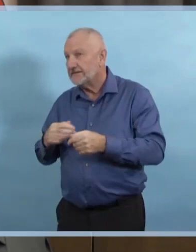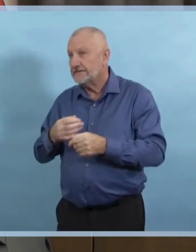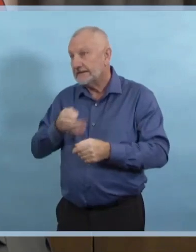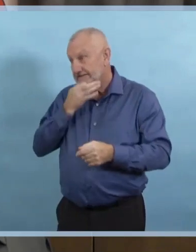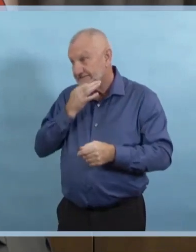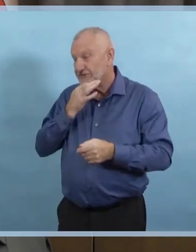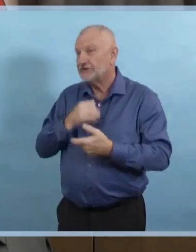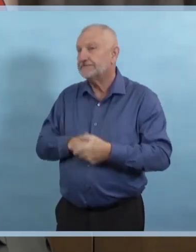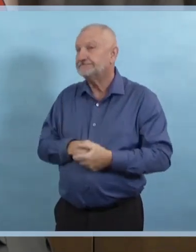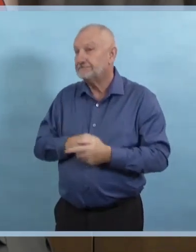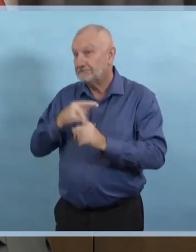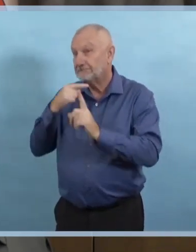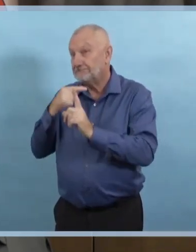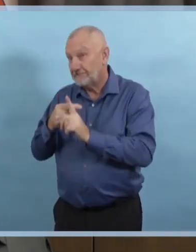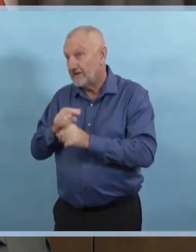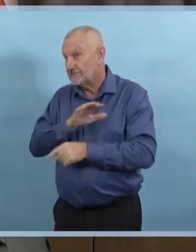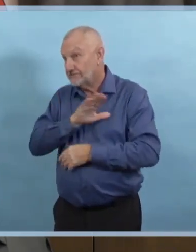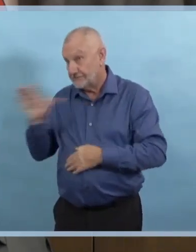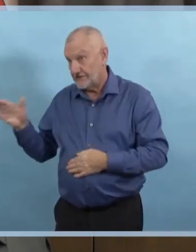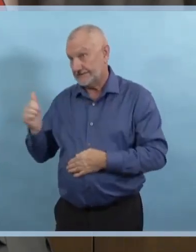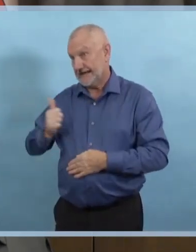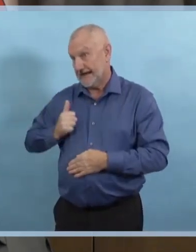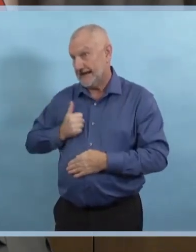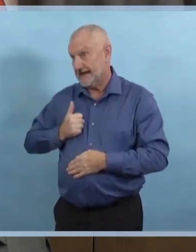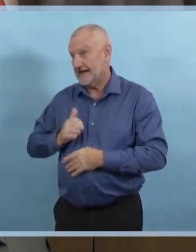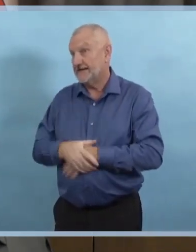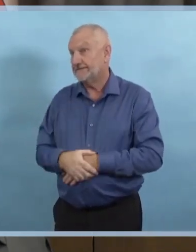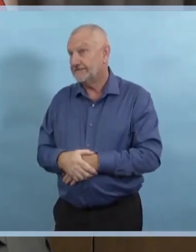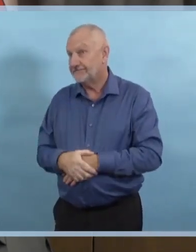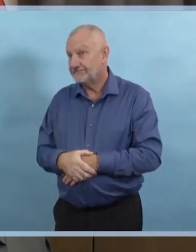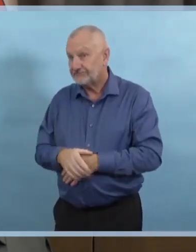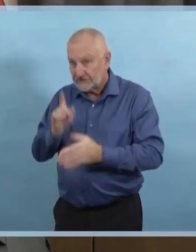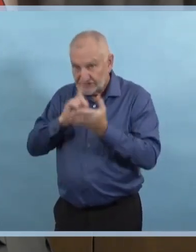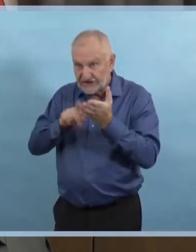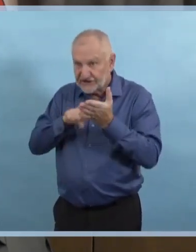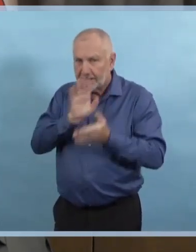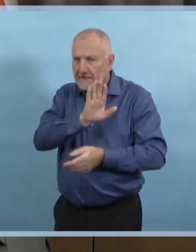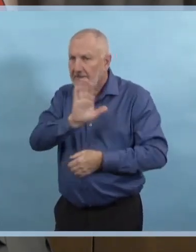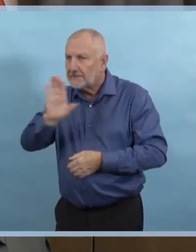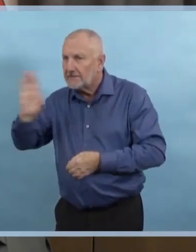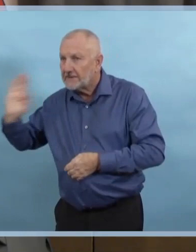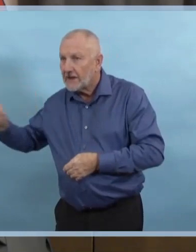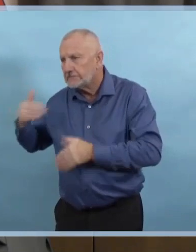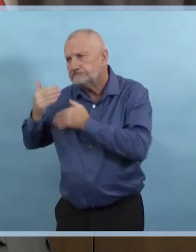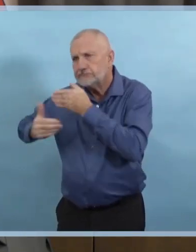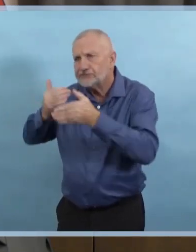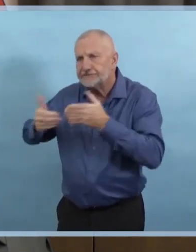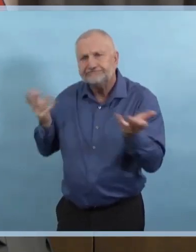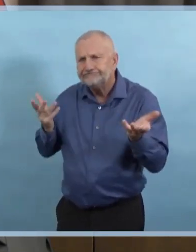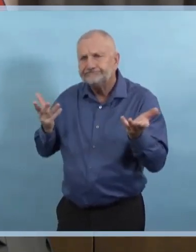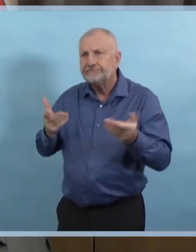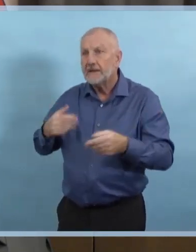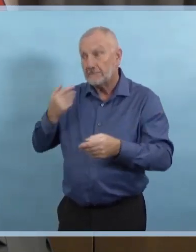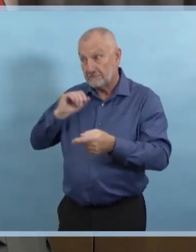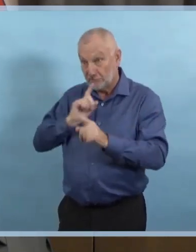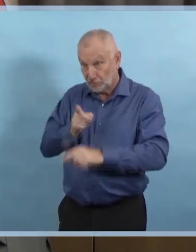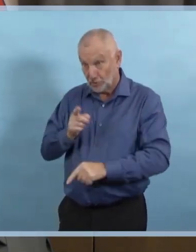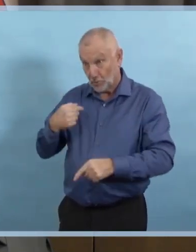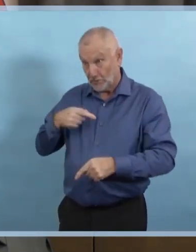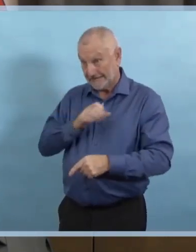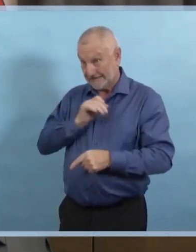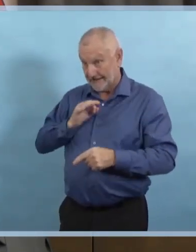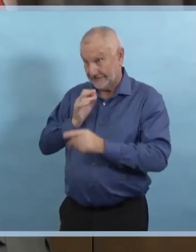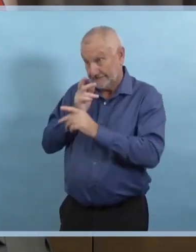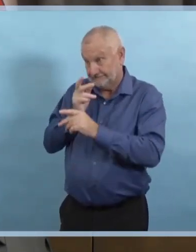reste en sécurité, reste protégé ainsi que le public que nous servons. Et